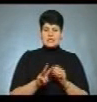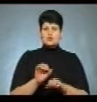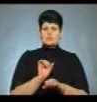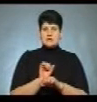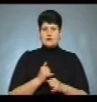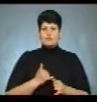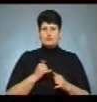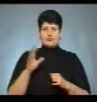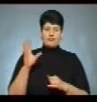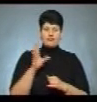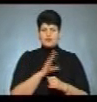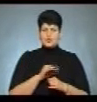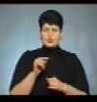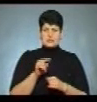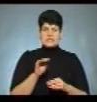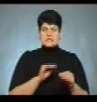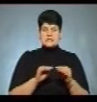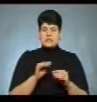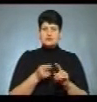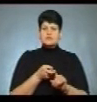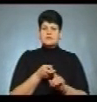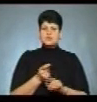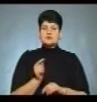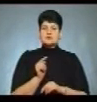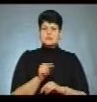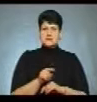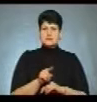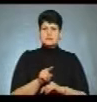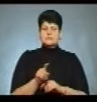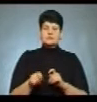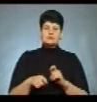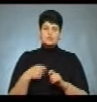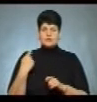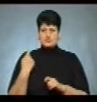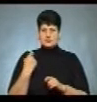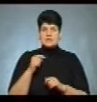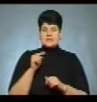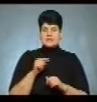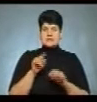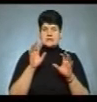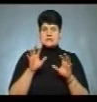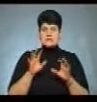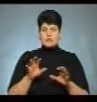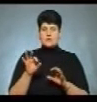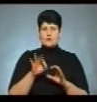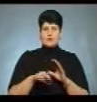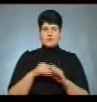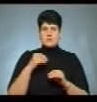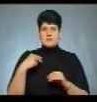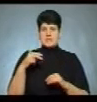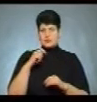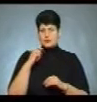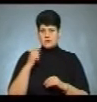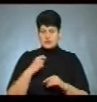повноваження усього її складу у зв'язку з порушенням нею закону України про вибори президента України.